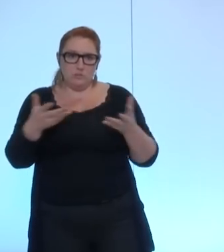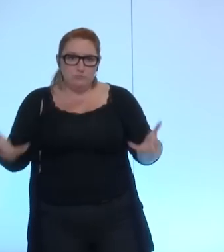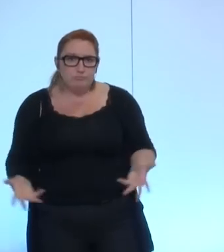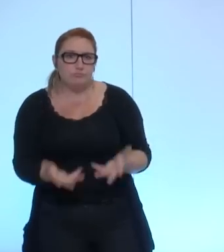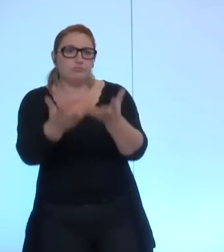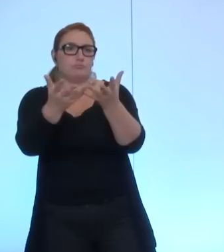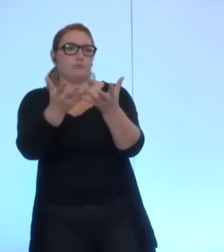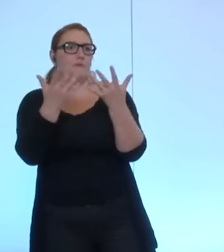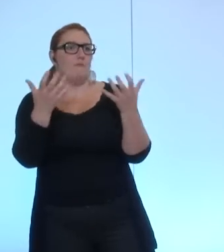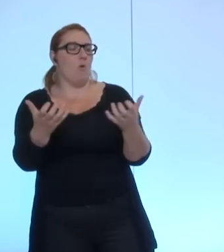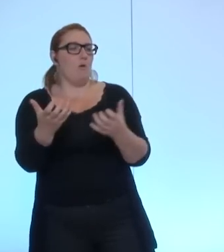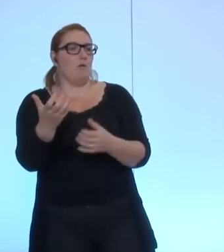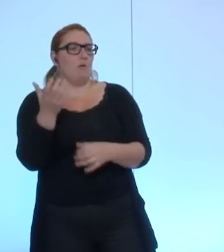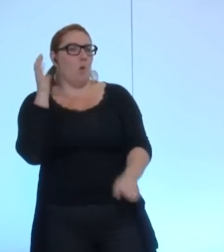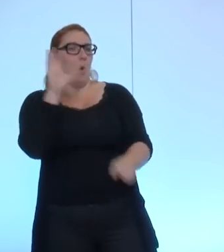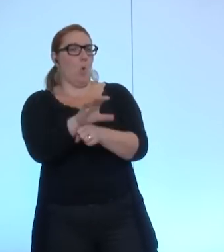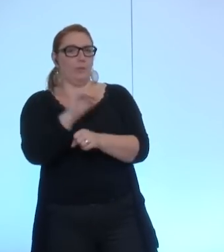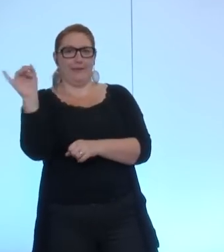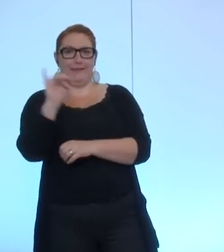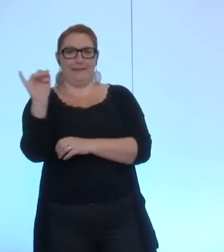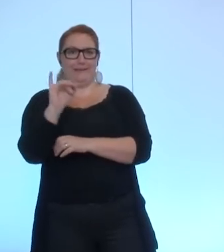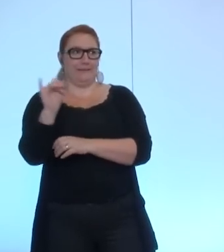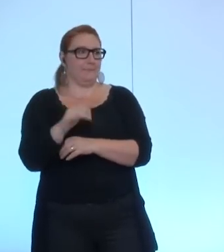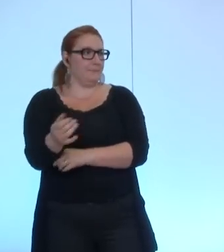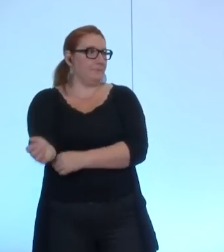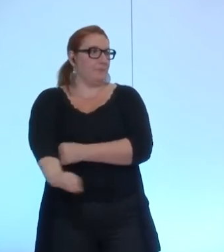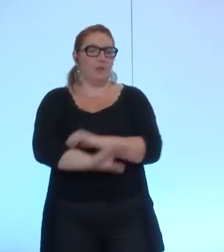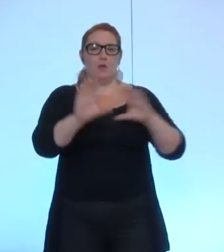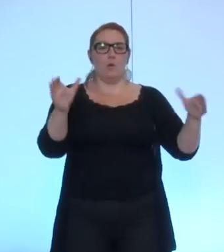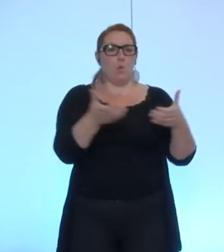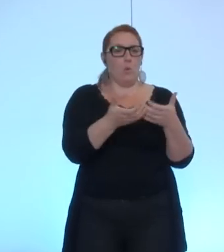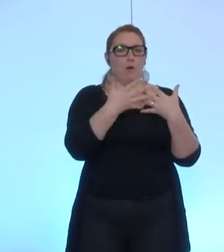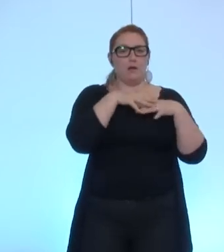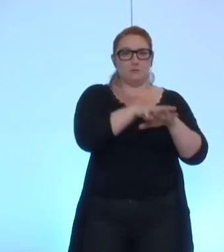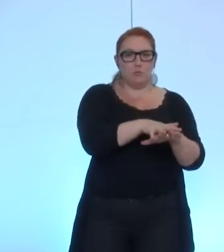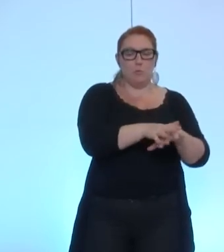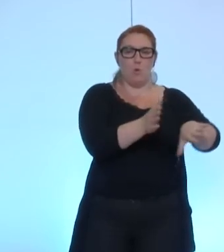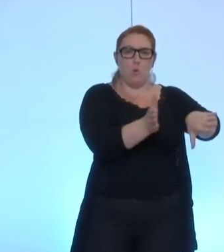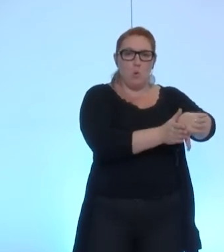qui est contre le groupe rassemblement de gauche